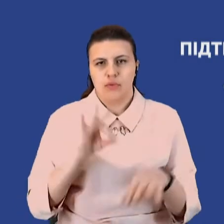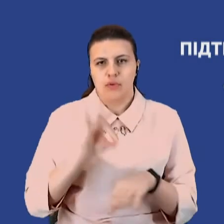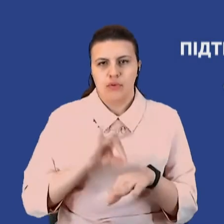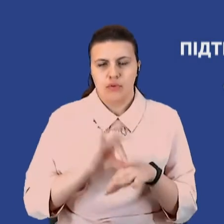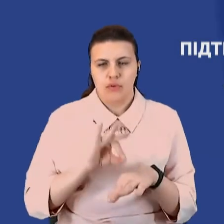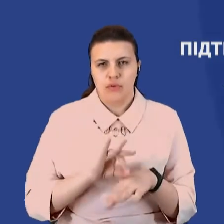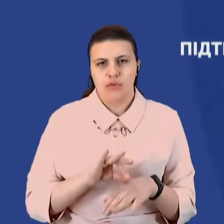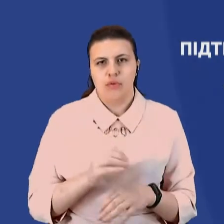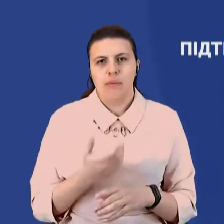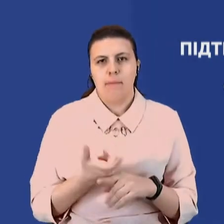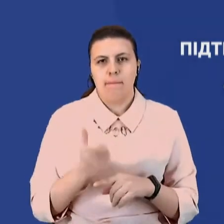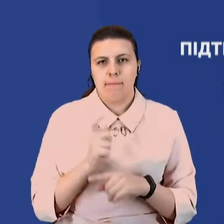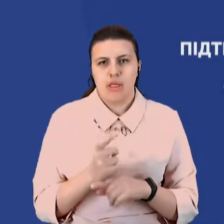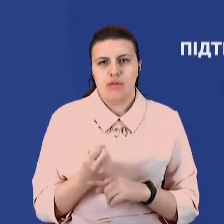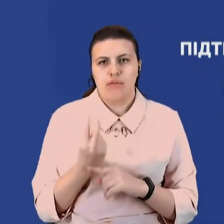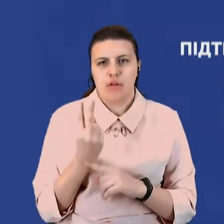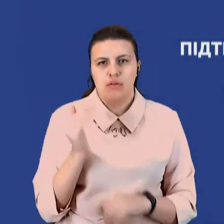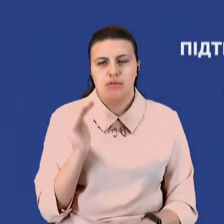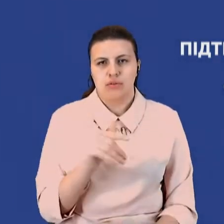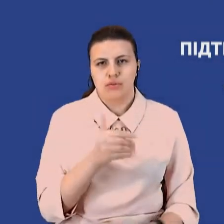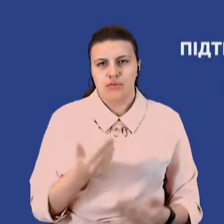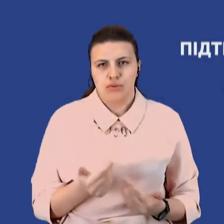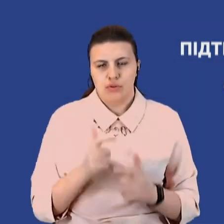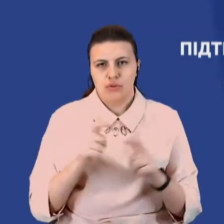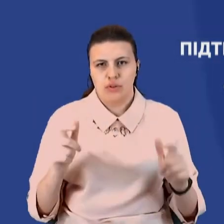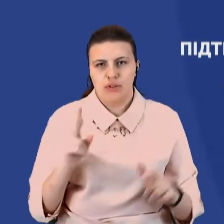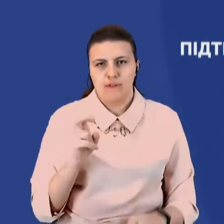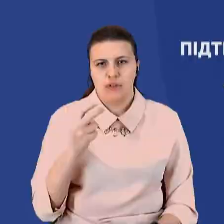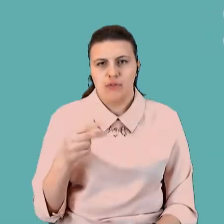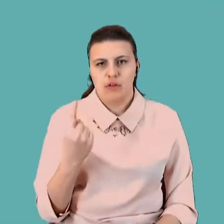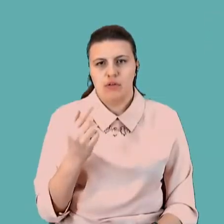12 тисяч жителів. 221 людина померла.